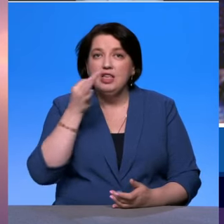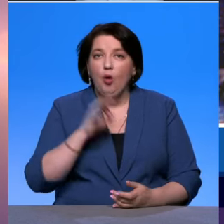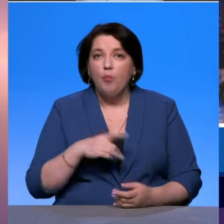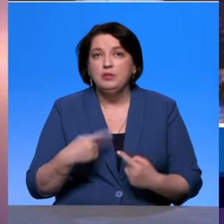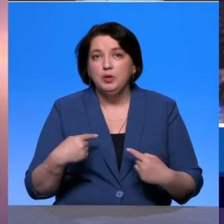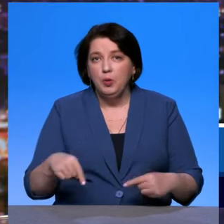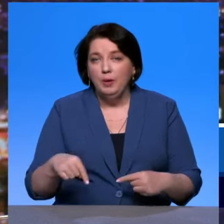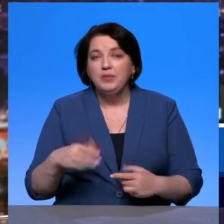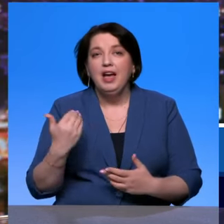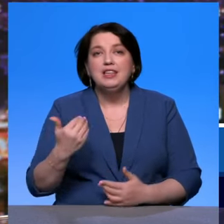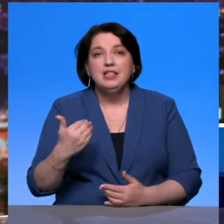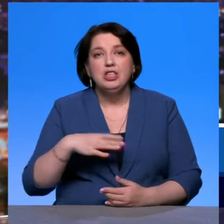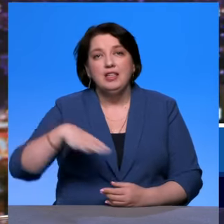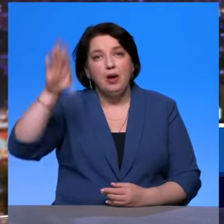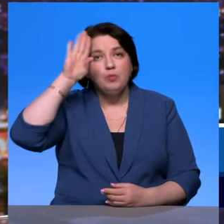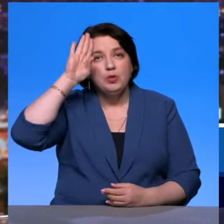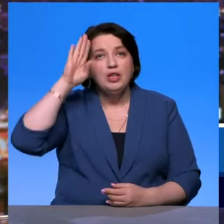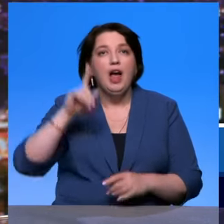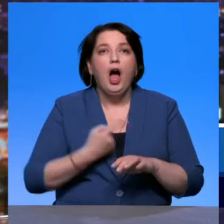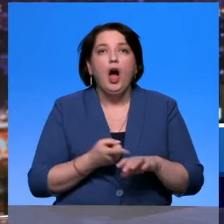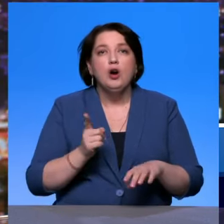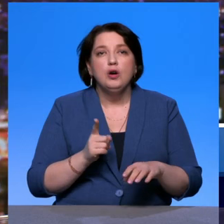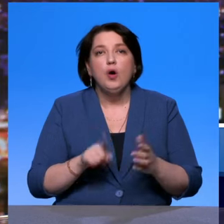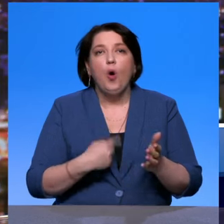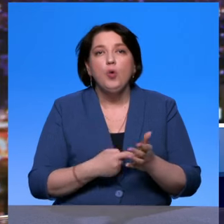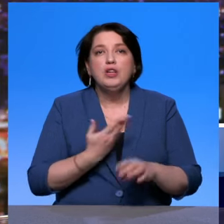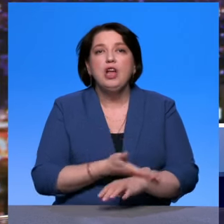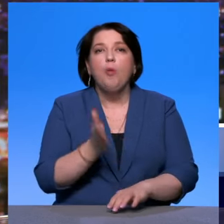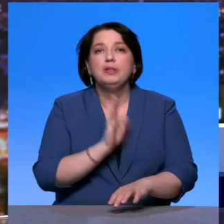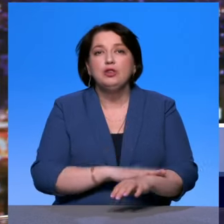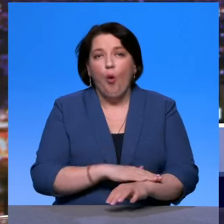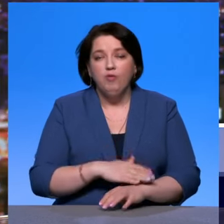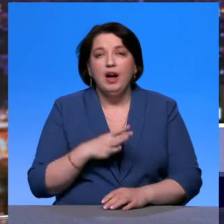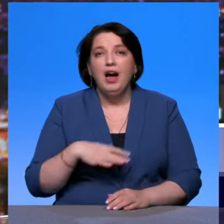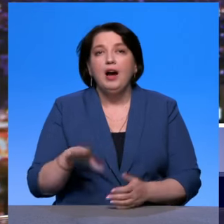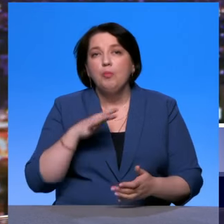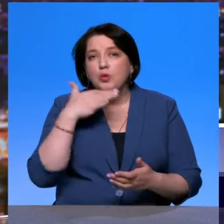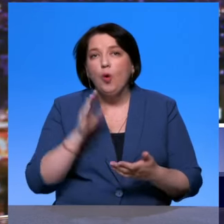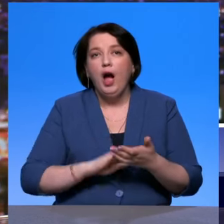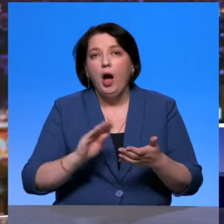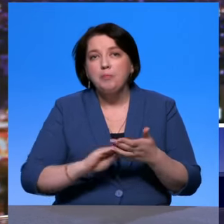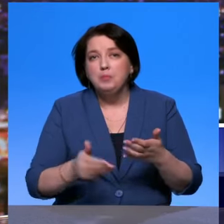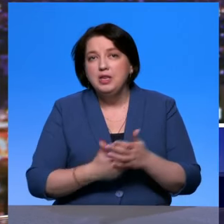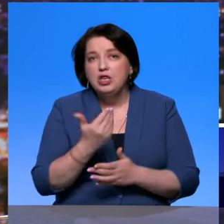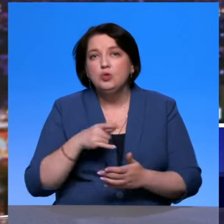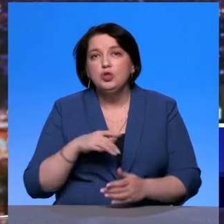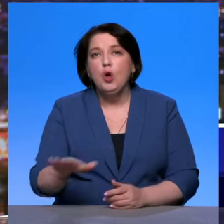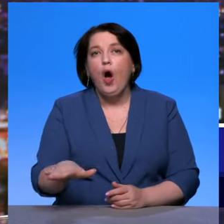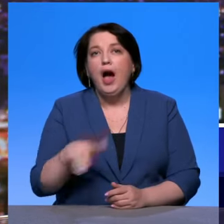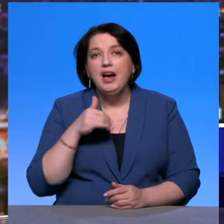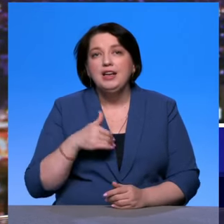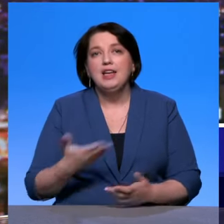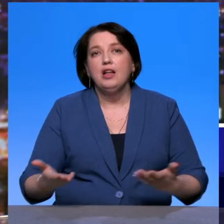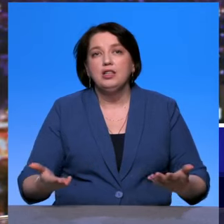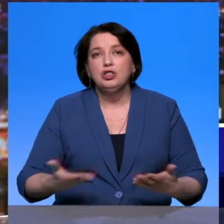из Пскова. Давайте тоже его выслушаем. Как активно зрители нам с вами звонят и очень, кстати, много пишут. Пишут, что аренда жилья государственного